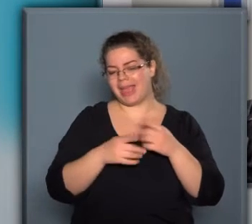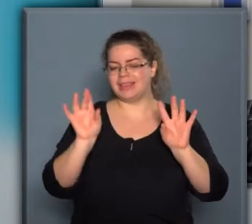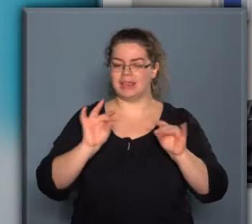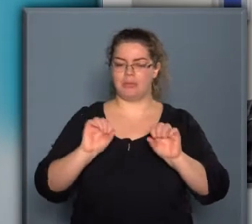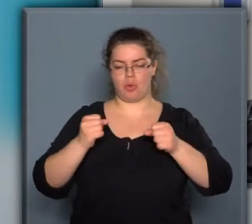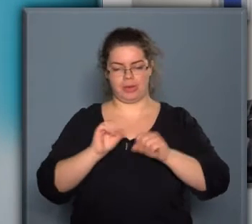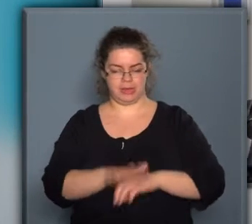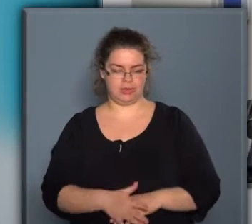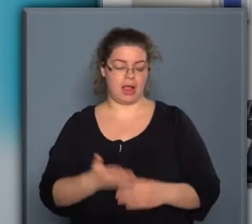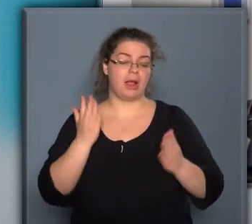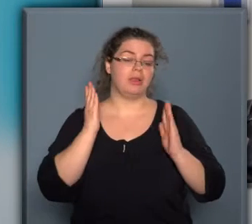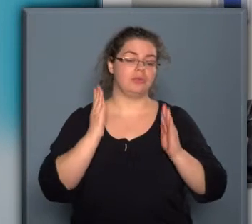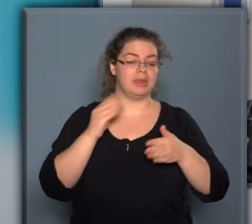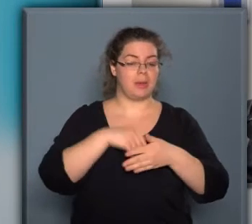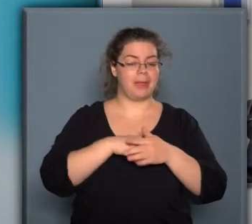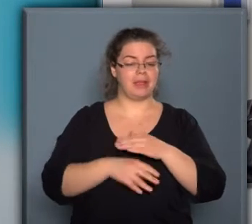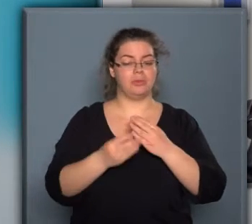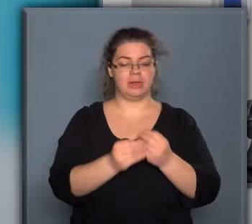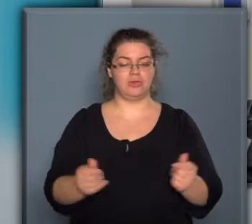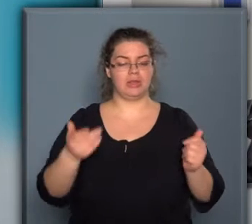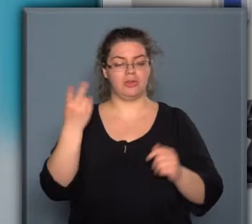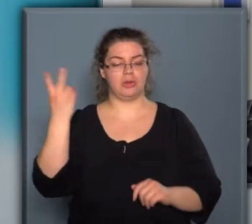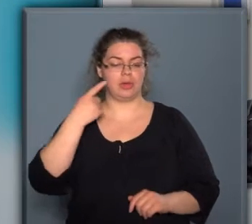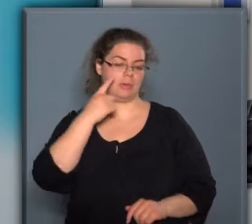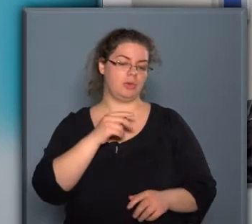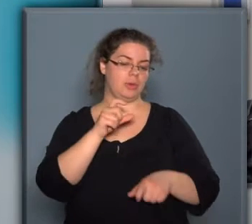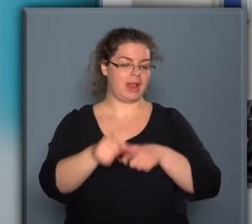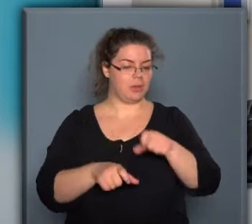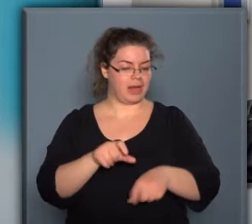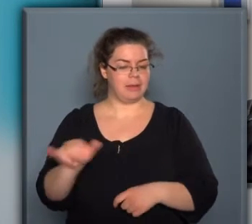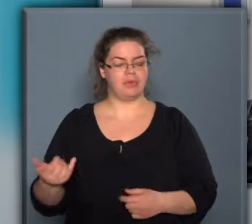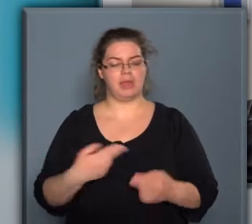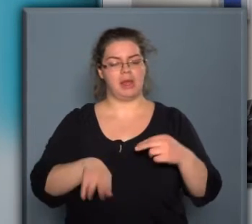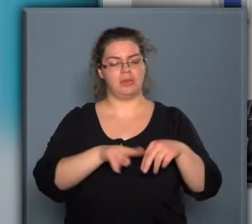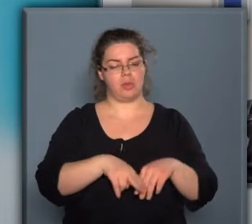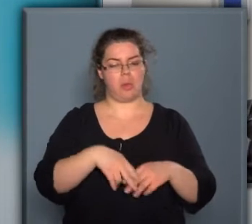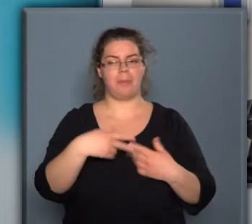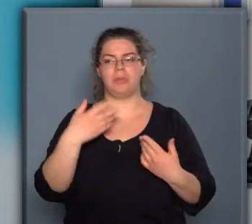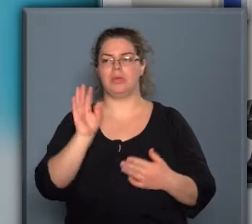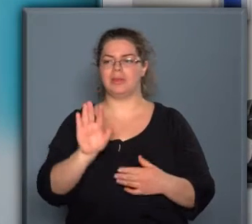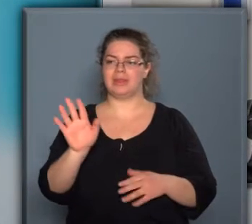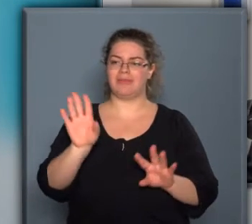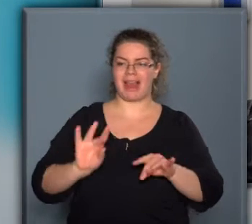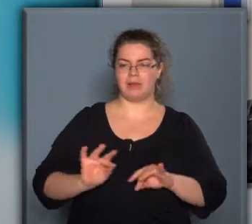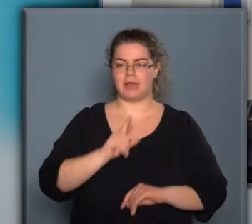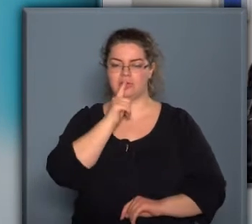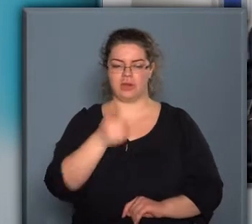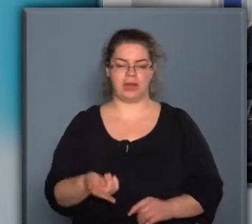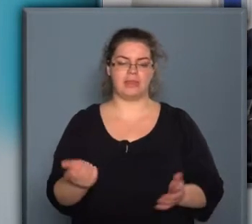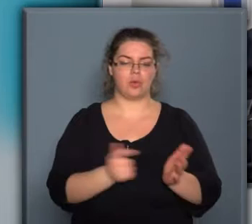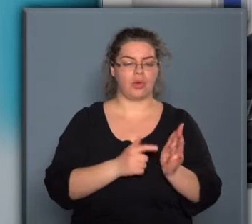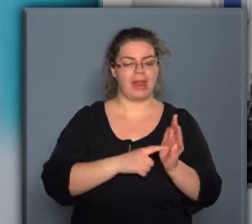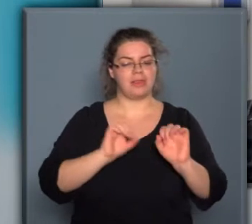Nagyon bízom benne, hogy a minősítési kultúrában is tudunk előre lépni, és egyre több hazai vállalkozás számára lesz az egy kötelező